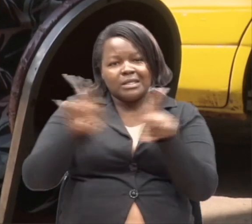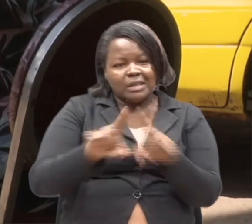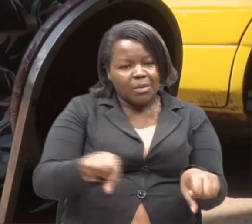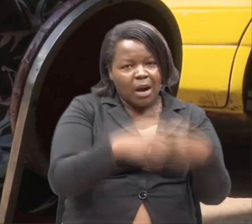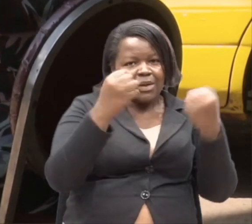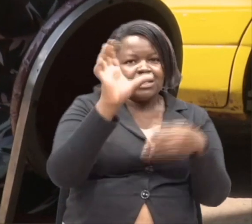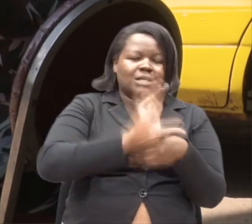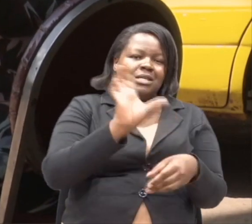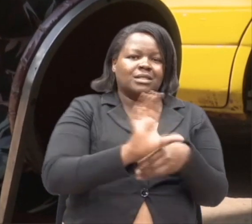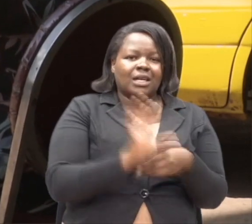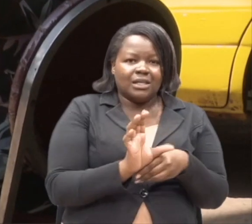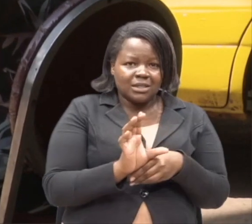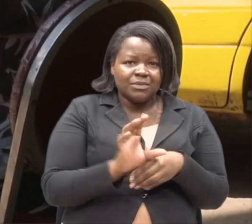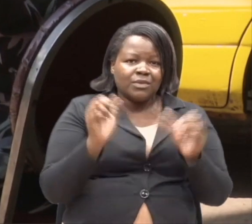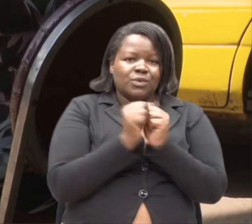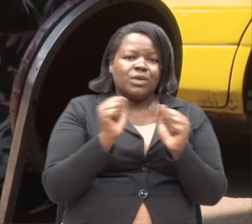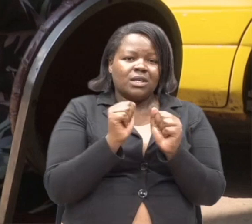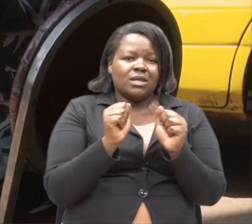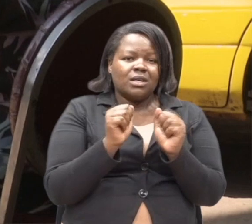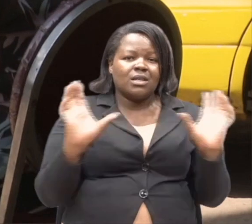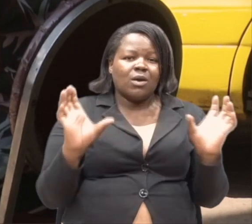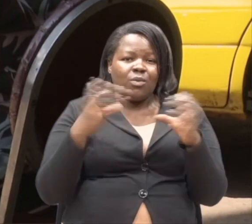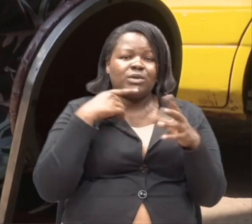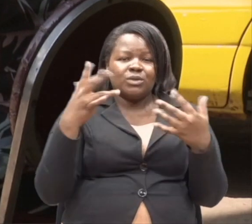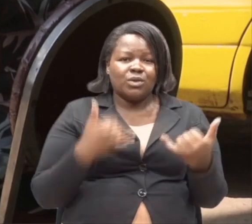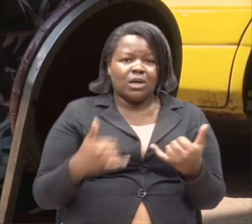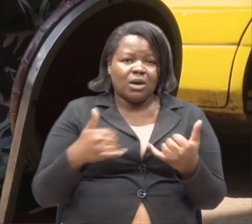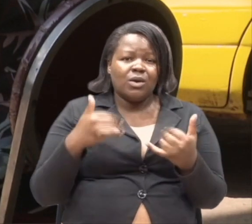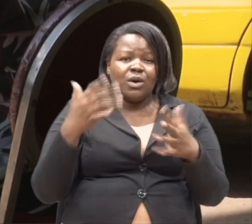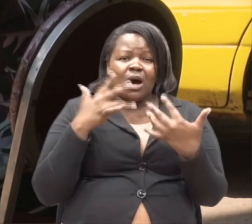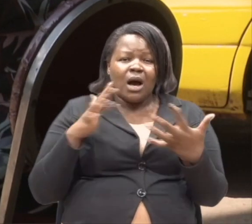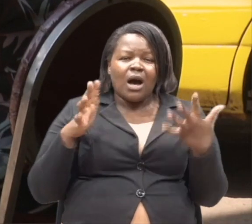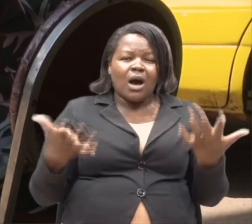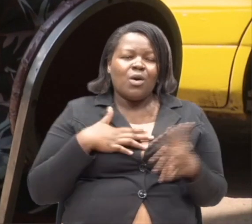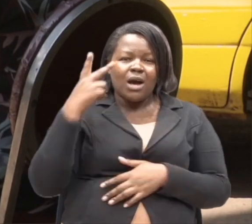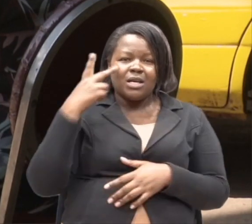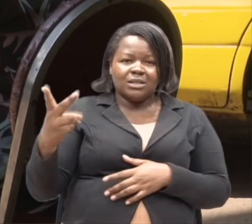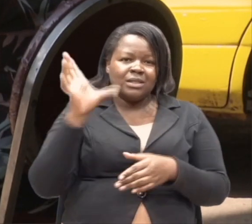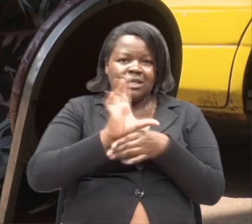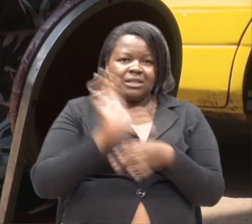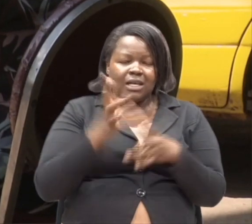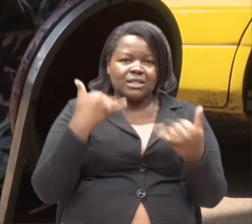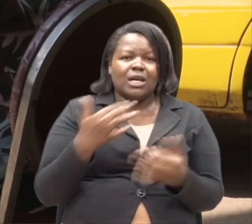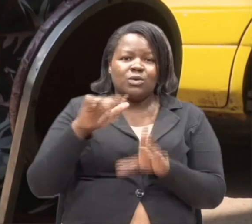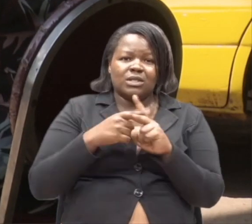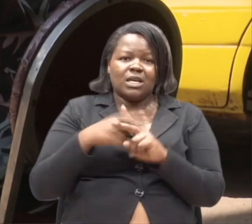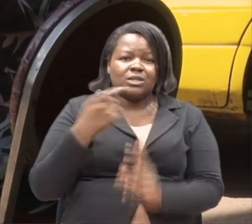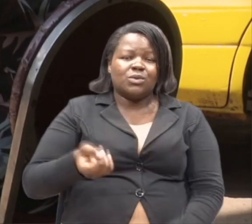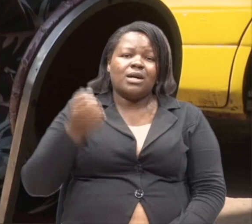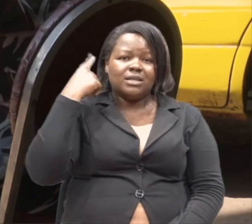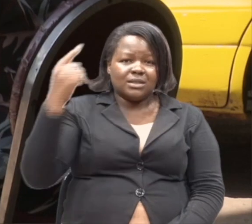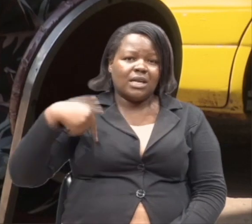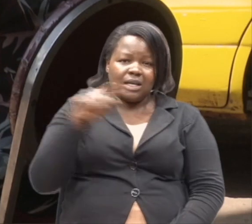ilikuwa inachukua muda kutuenzi na kutuelewa. Nakini vile ninaona kanisa sasa imiaza kutuelewa na imiaza